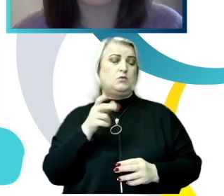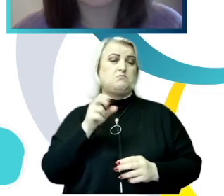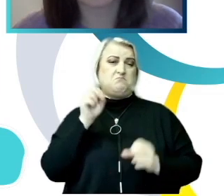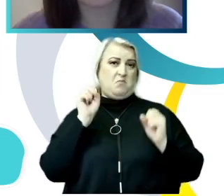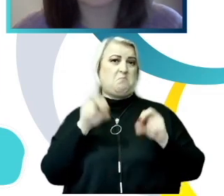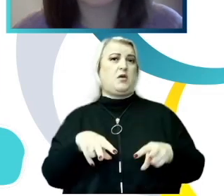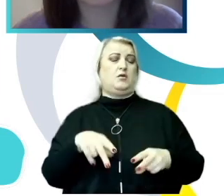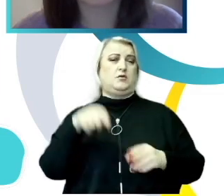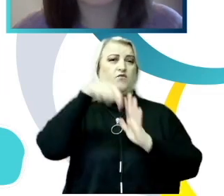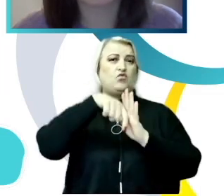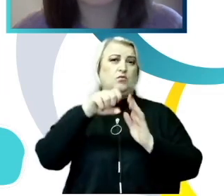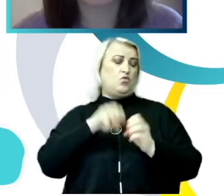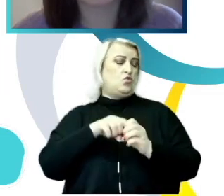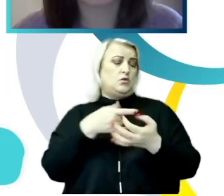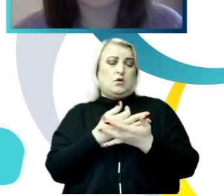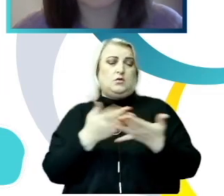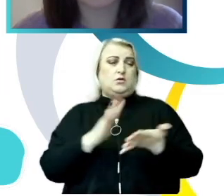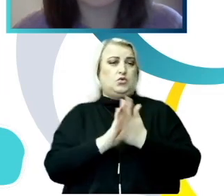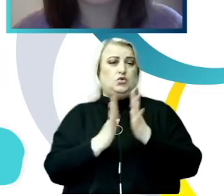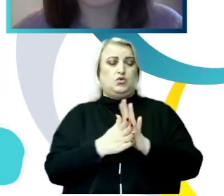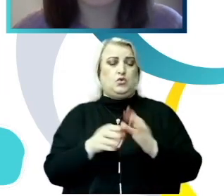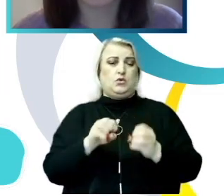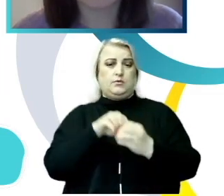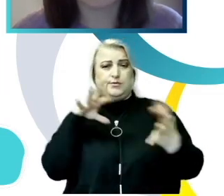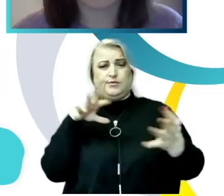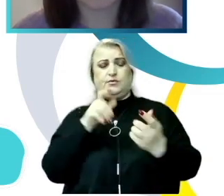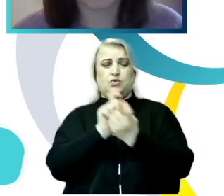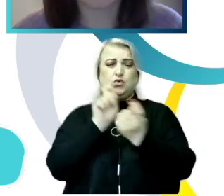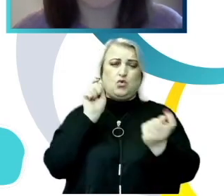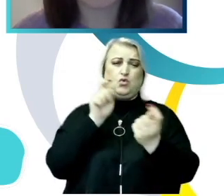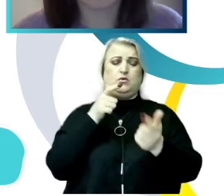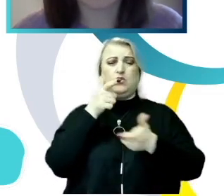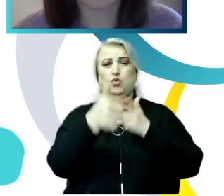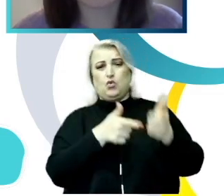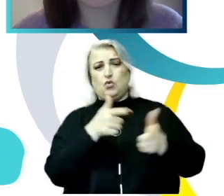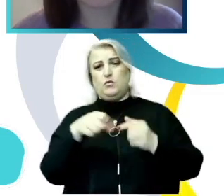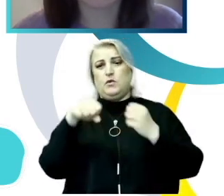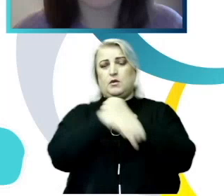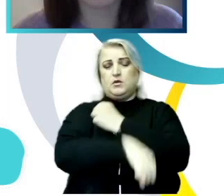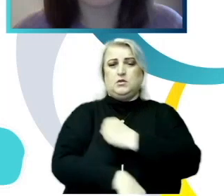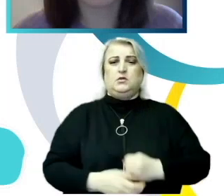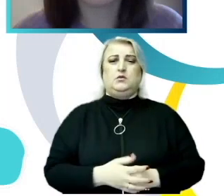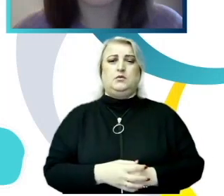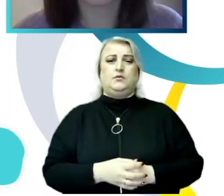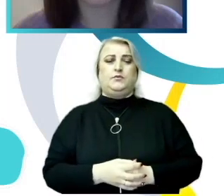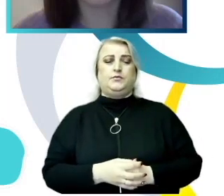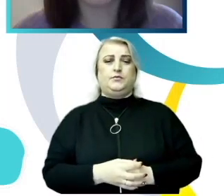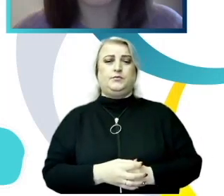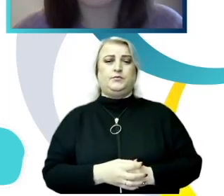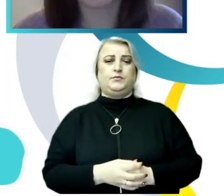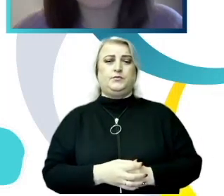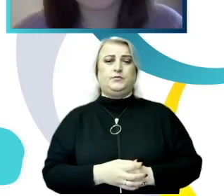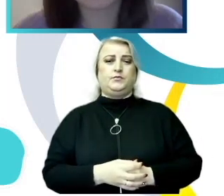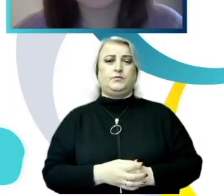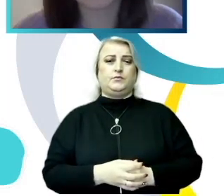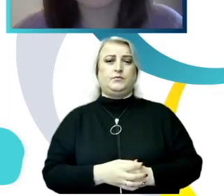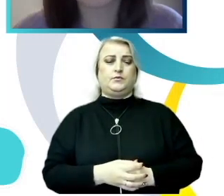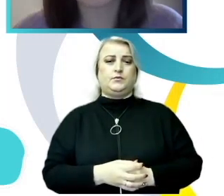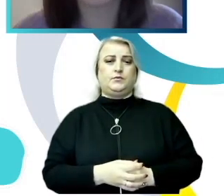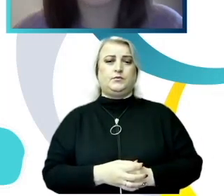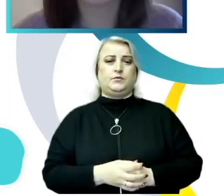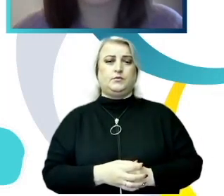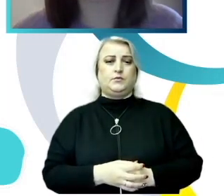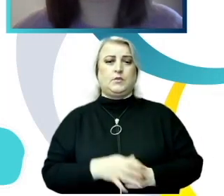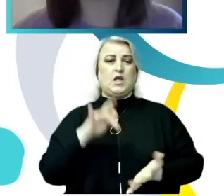identificat că entitățile de educație vocacională și centrale de excelență se află în top ca fiind medii în care